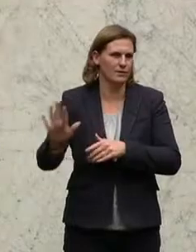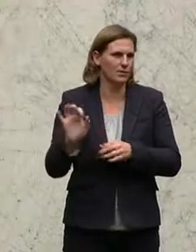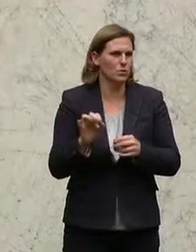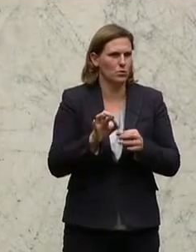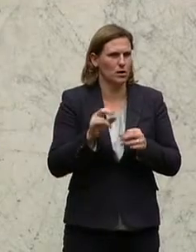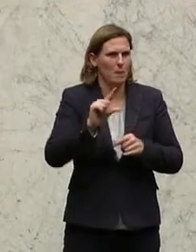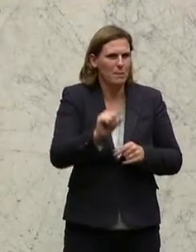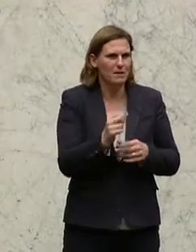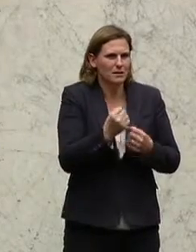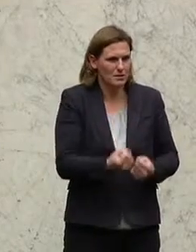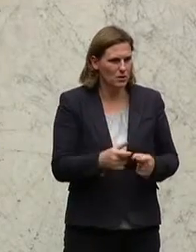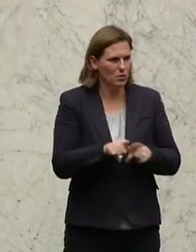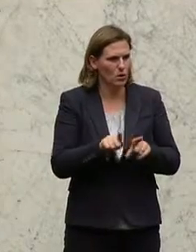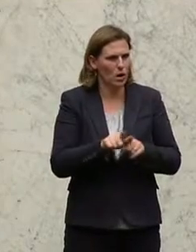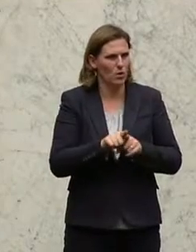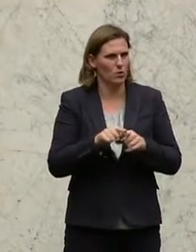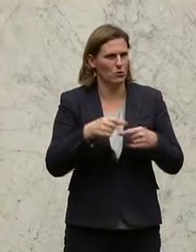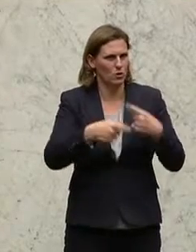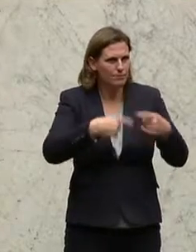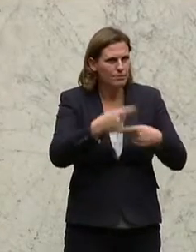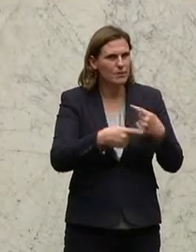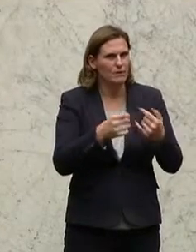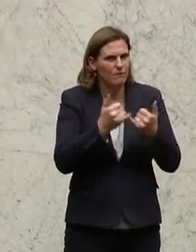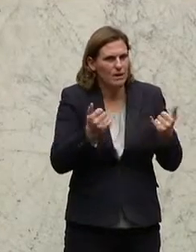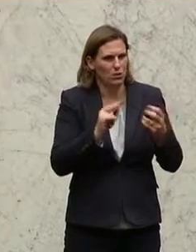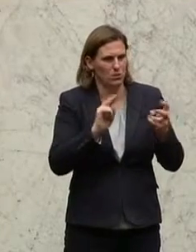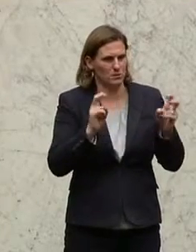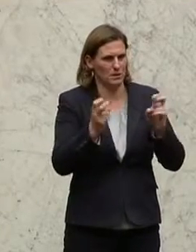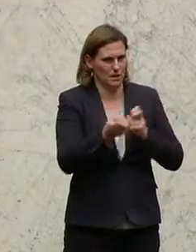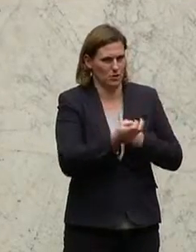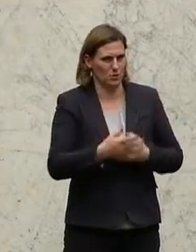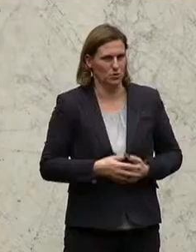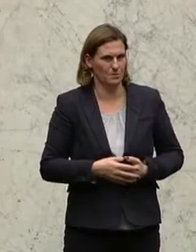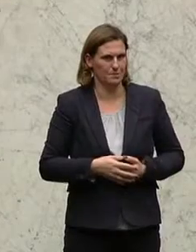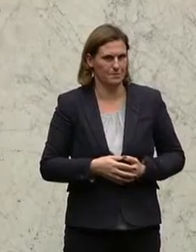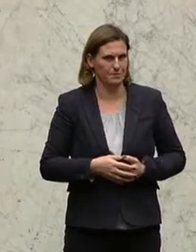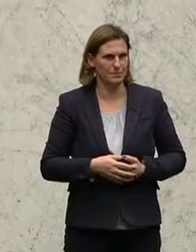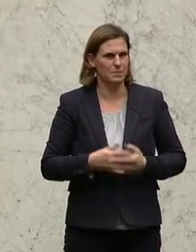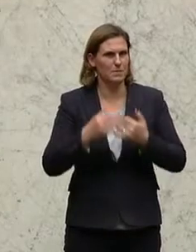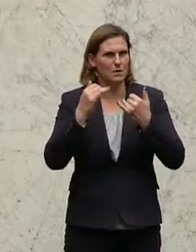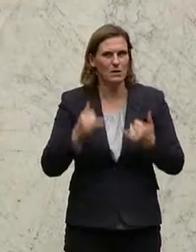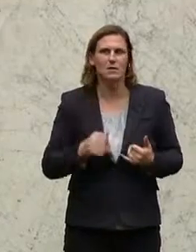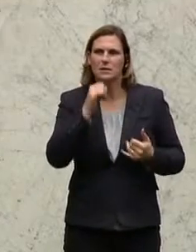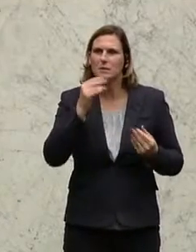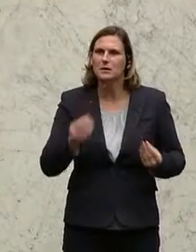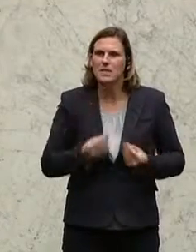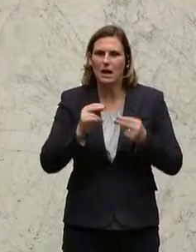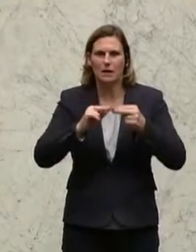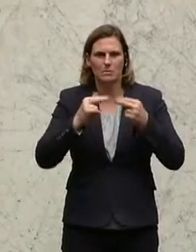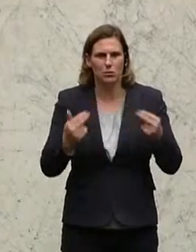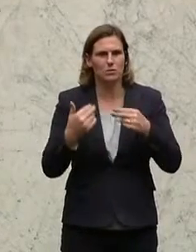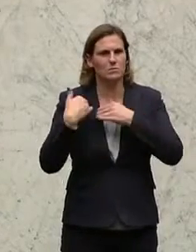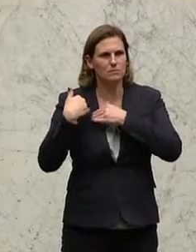oder bei der Mindestsicherung, wird ja auch dort abgewickelt, dann umgesetzt wird. Und damit bin ich jetzt nicht nur bei den Sachen, wo der Bund was